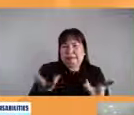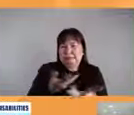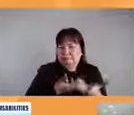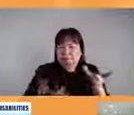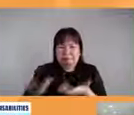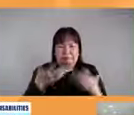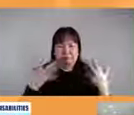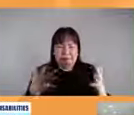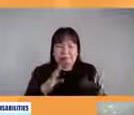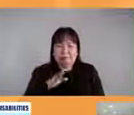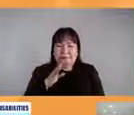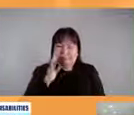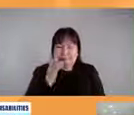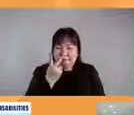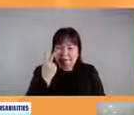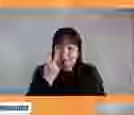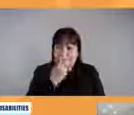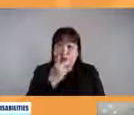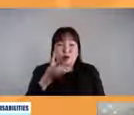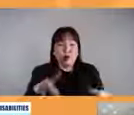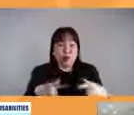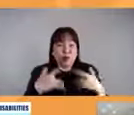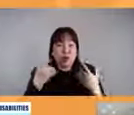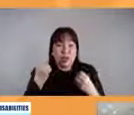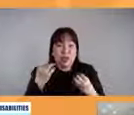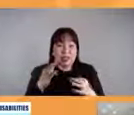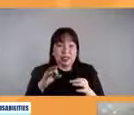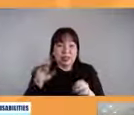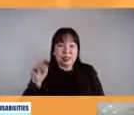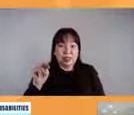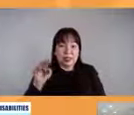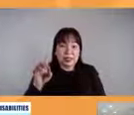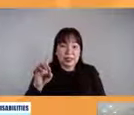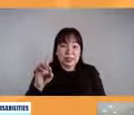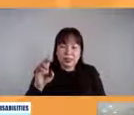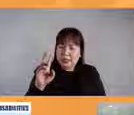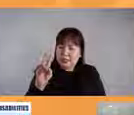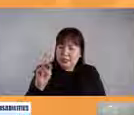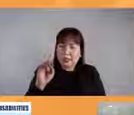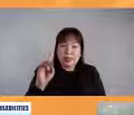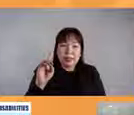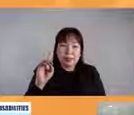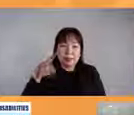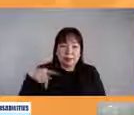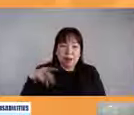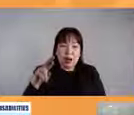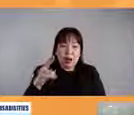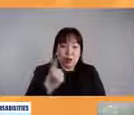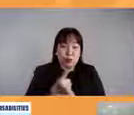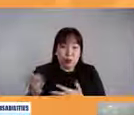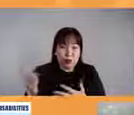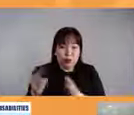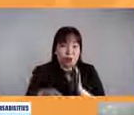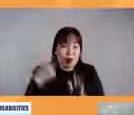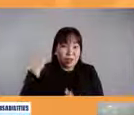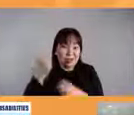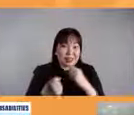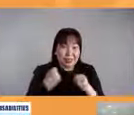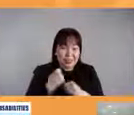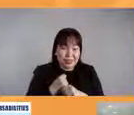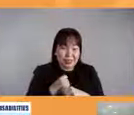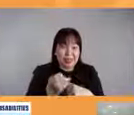namabuhay lang tuwing National Disability Prevention and Rehabilitation Week tapos magkikita naman sa